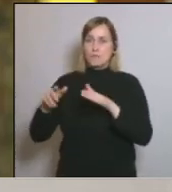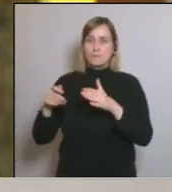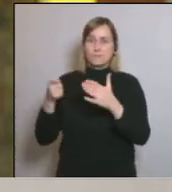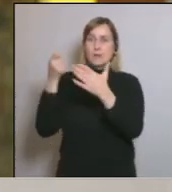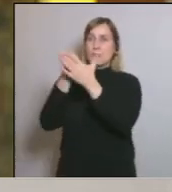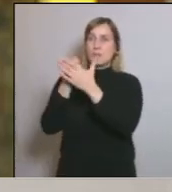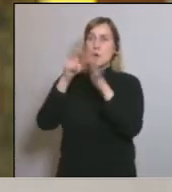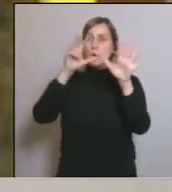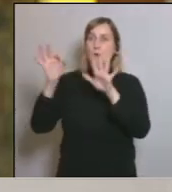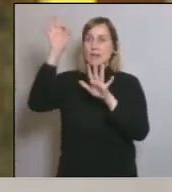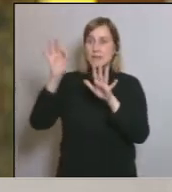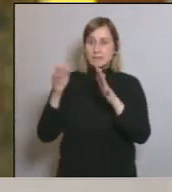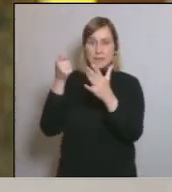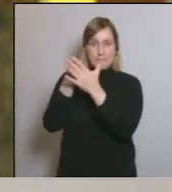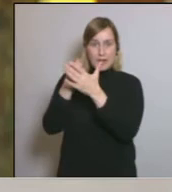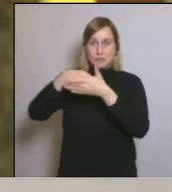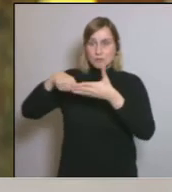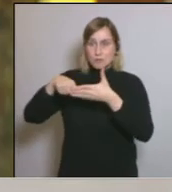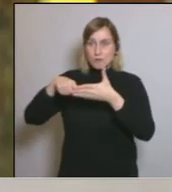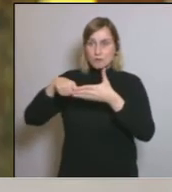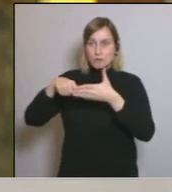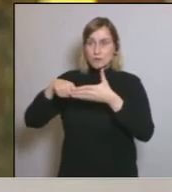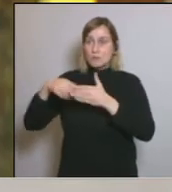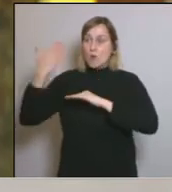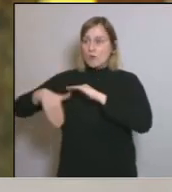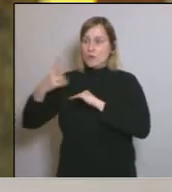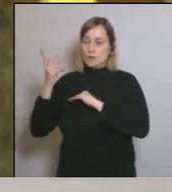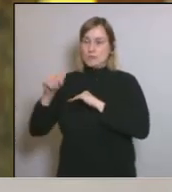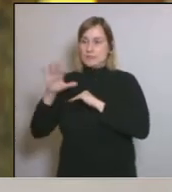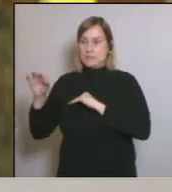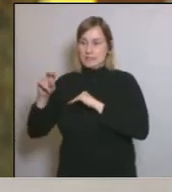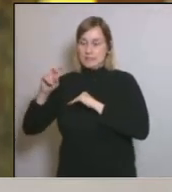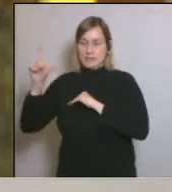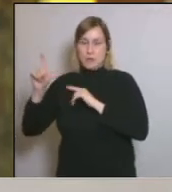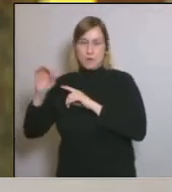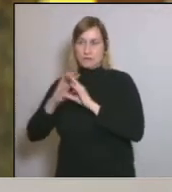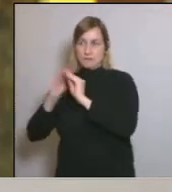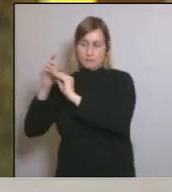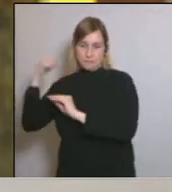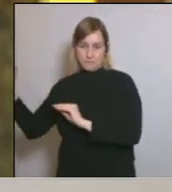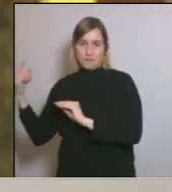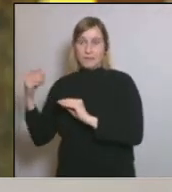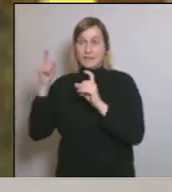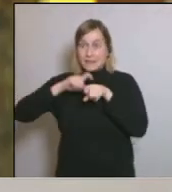del sou amb una limitació de 2.500 lliures són aquestes les mesures que s'han de prendre ja